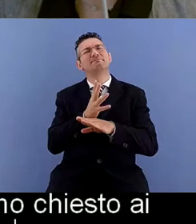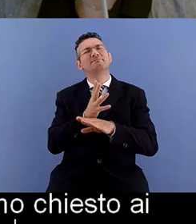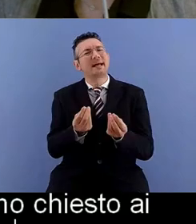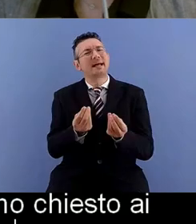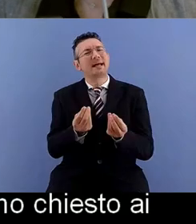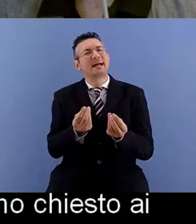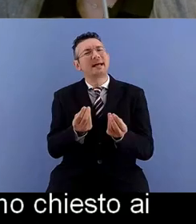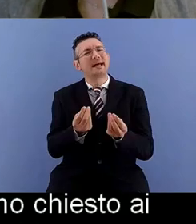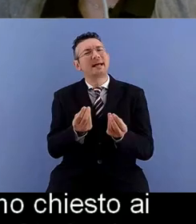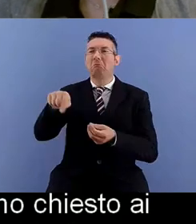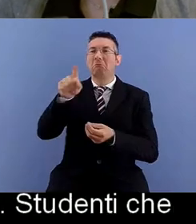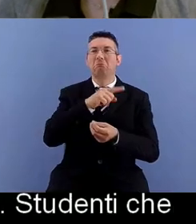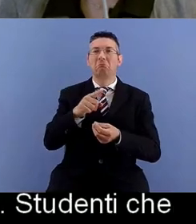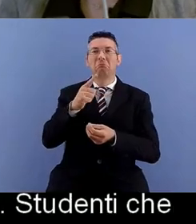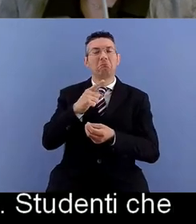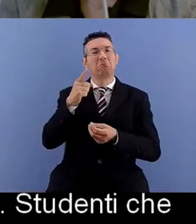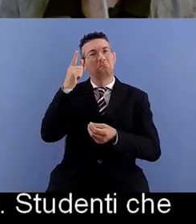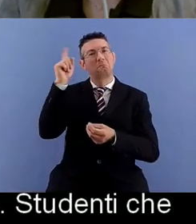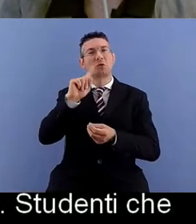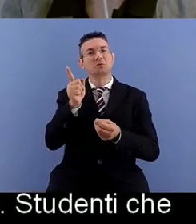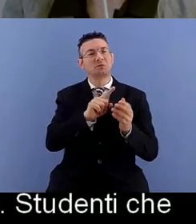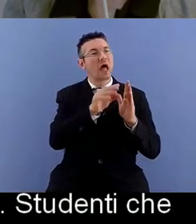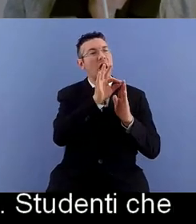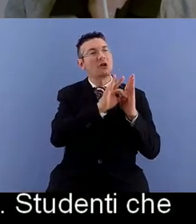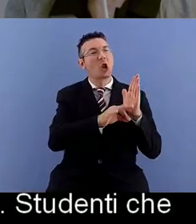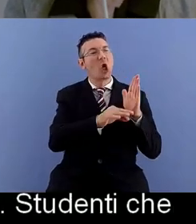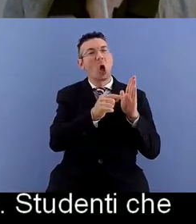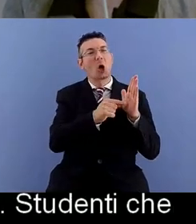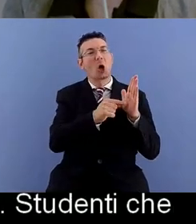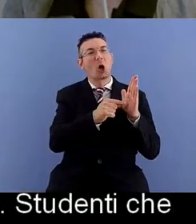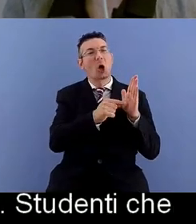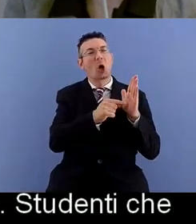conoscenza sulle norme quindi quando l'hanno fatto